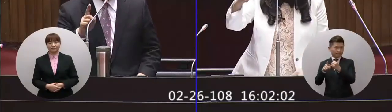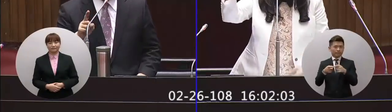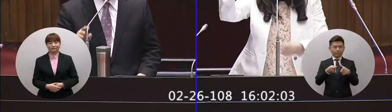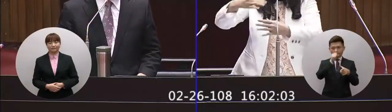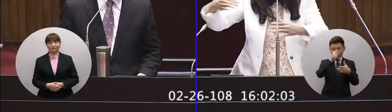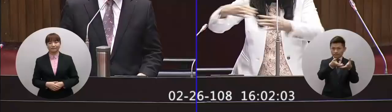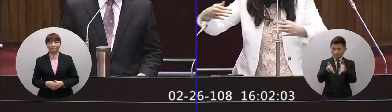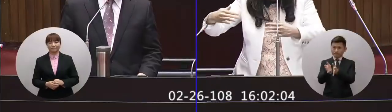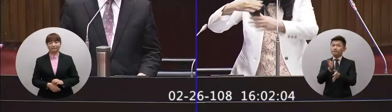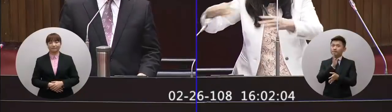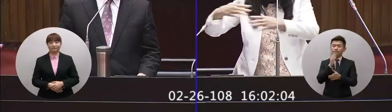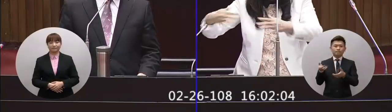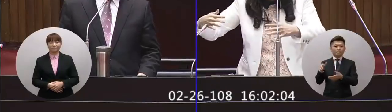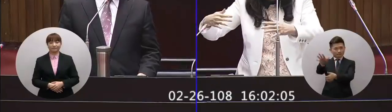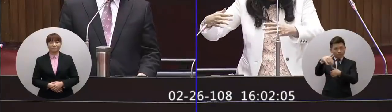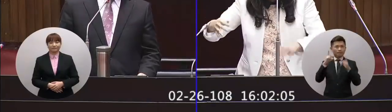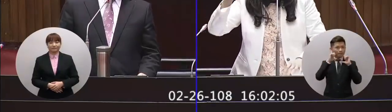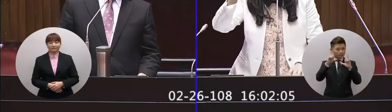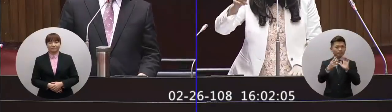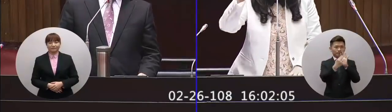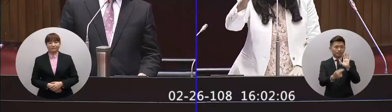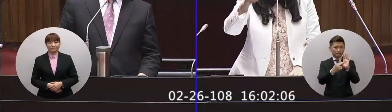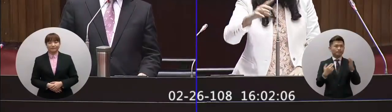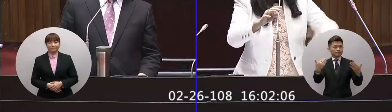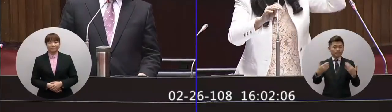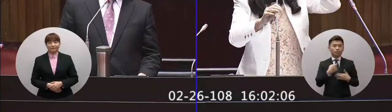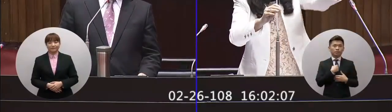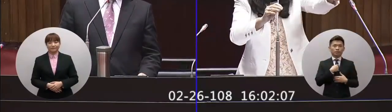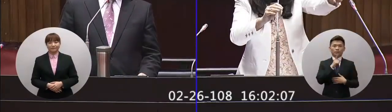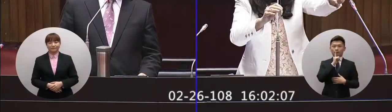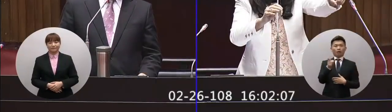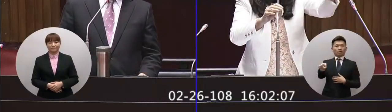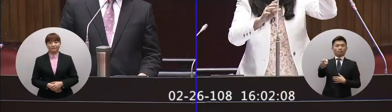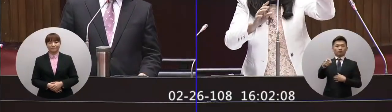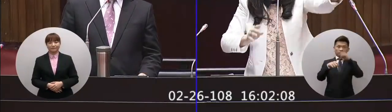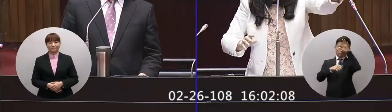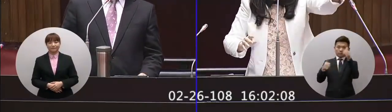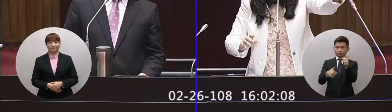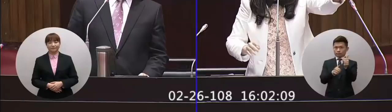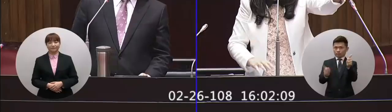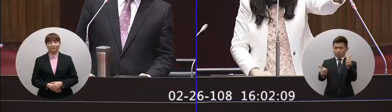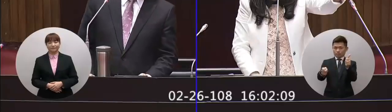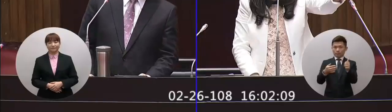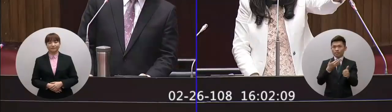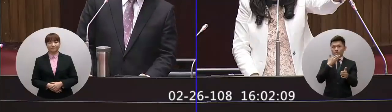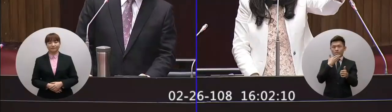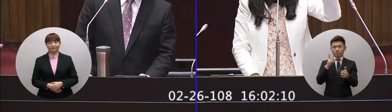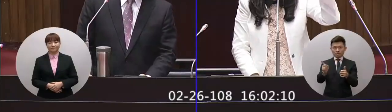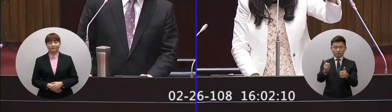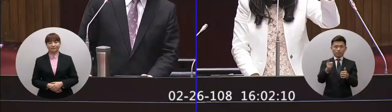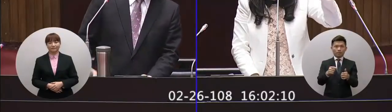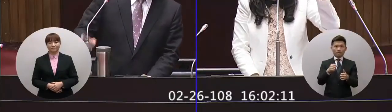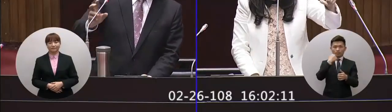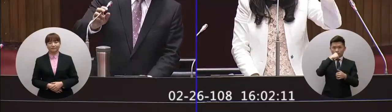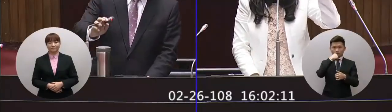體你讓他解釋清楚劃分清楚界線不要一句話就說你們是附水組織你們就不要在這個台灣社會上存